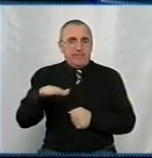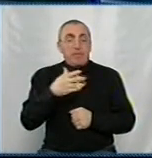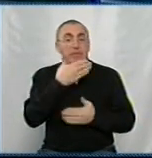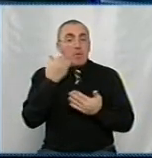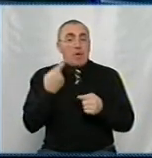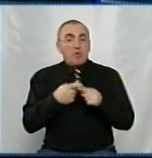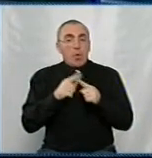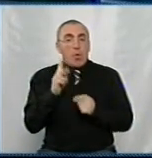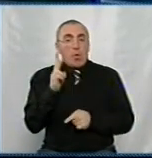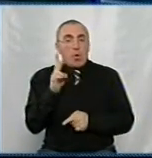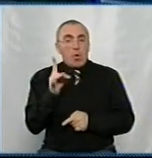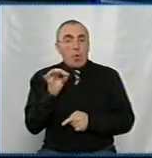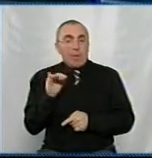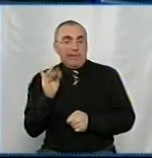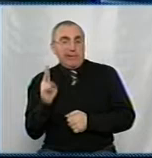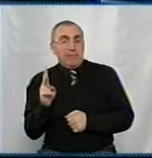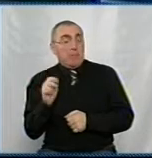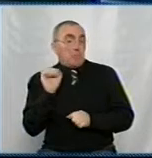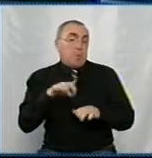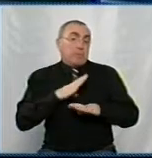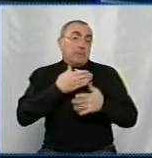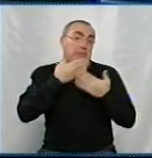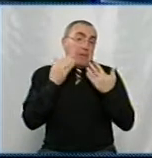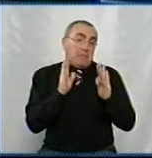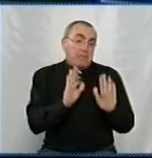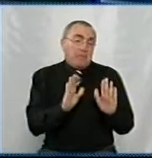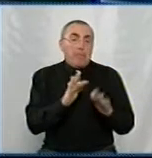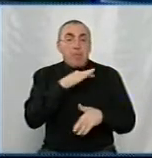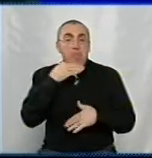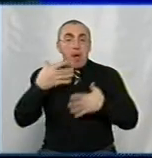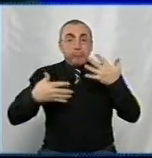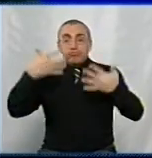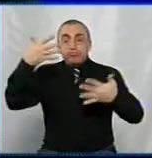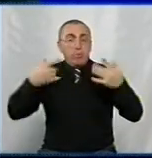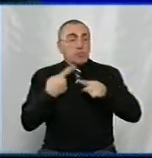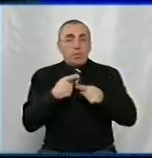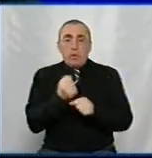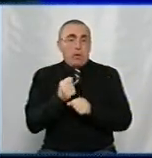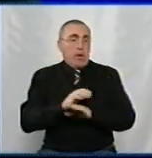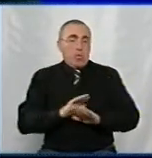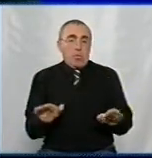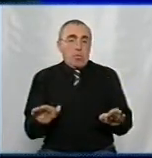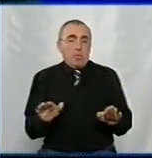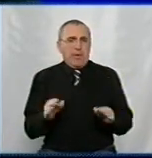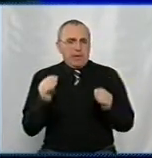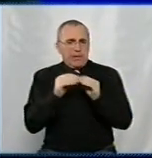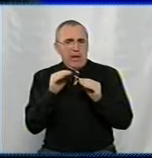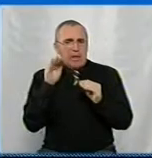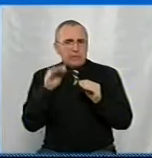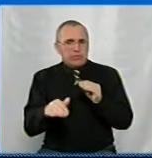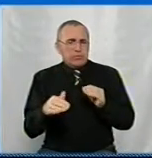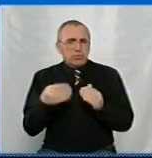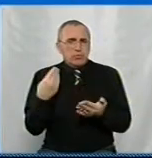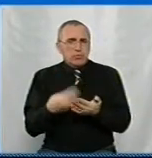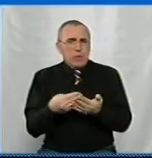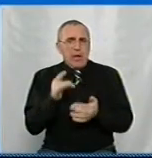немає цього кротика. Може і немає в них цього Тому що в багатоповерхівках вони цього не роблять. 10 тисяч сума, з